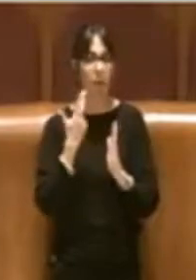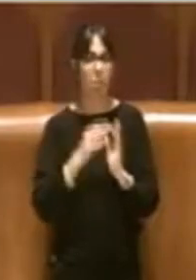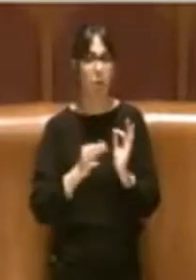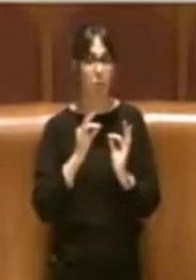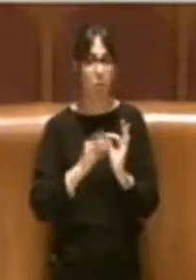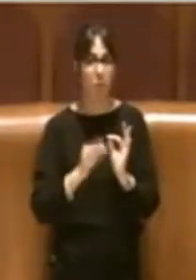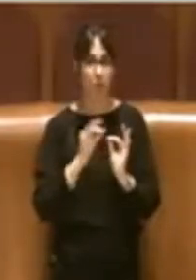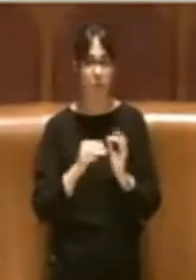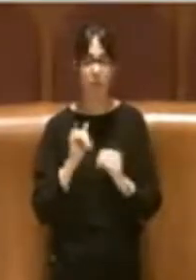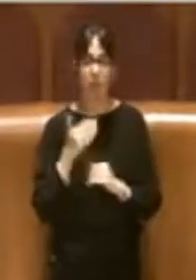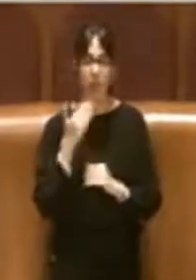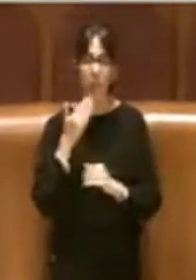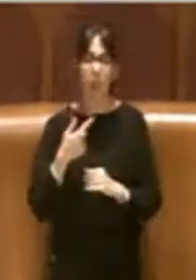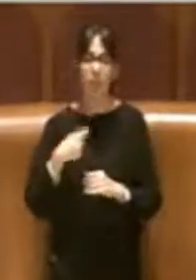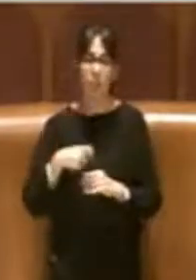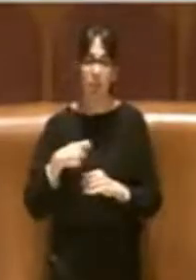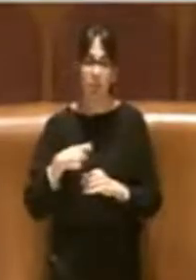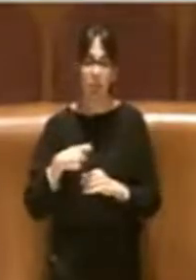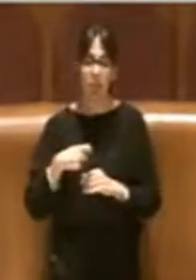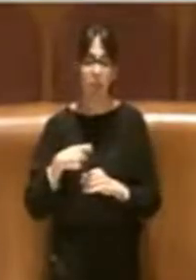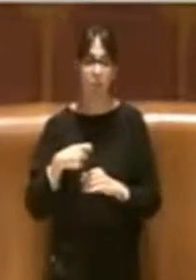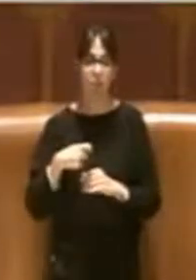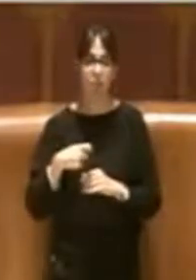Sì, grazie Presidente. Allora, guardi,